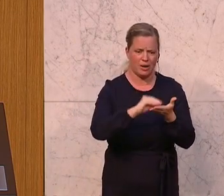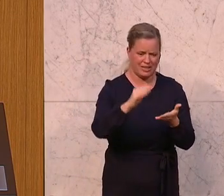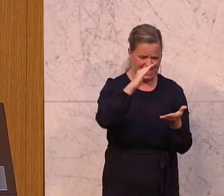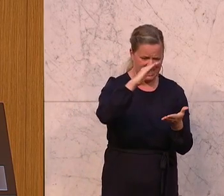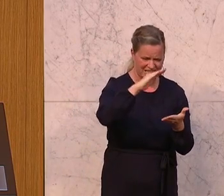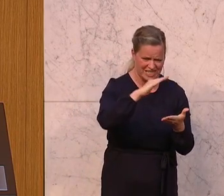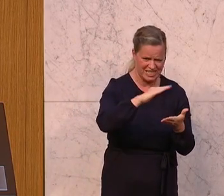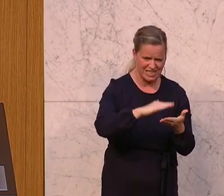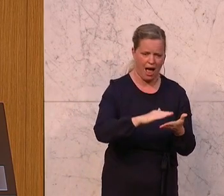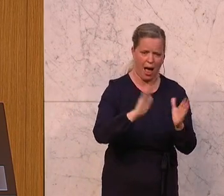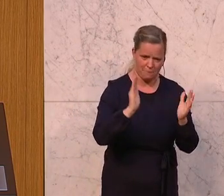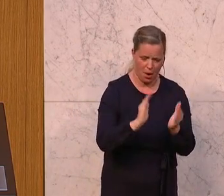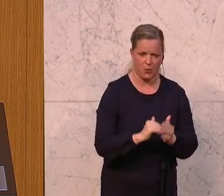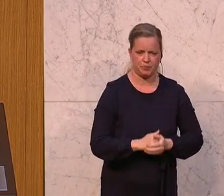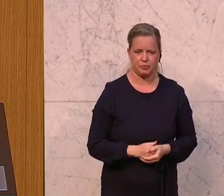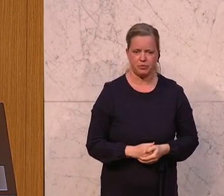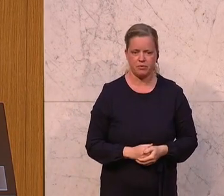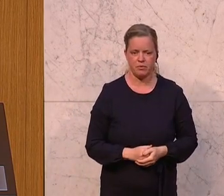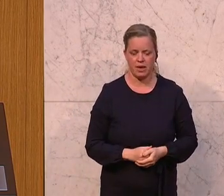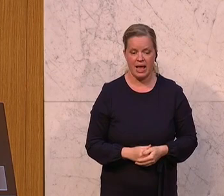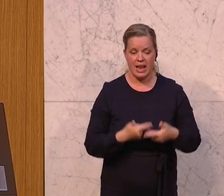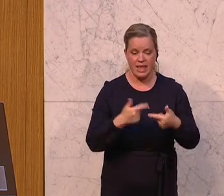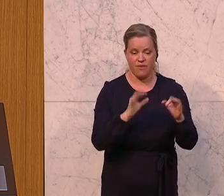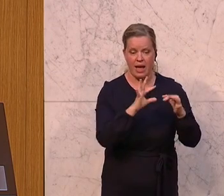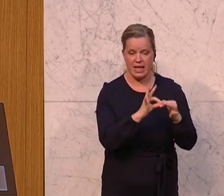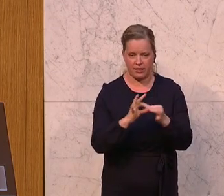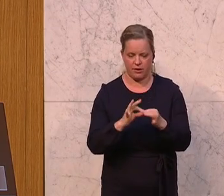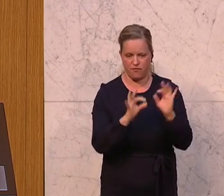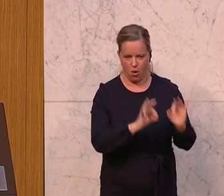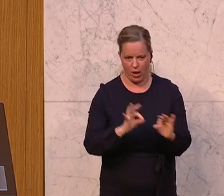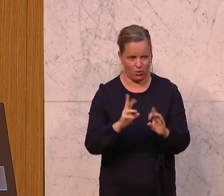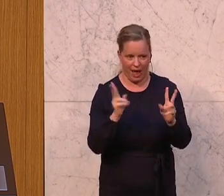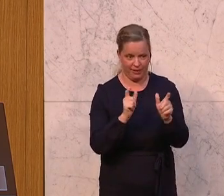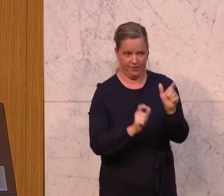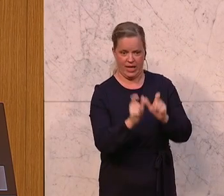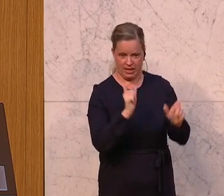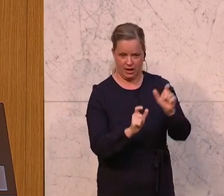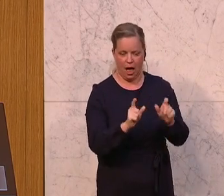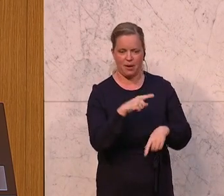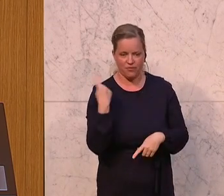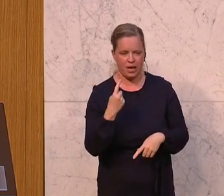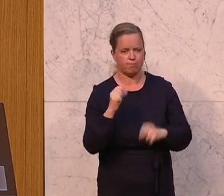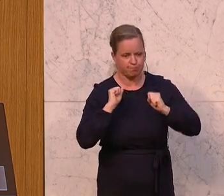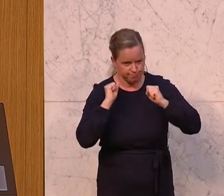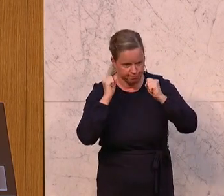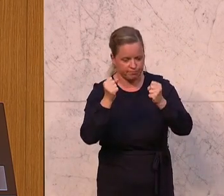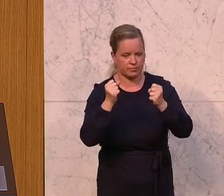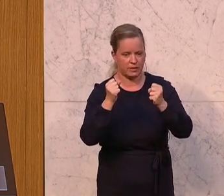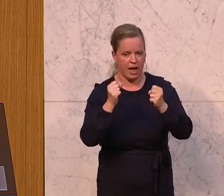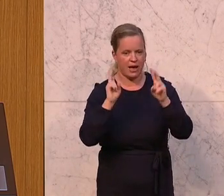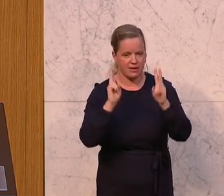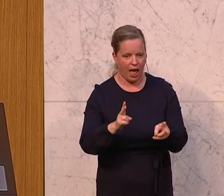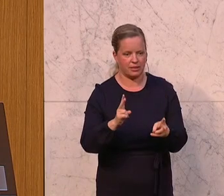schaffen. Wir konnten leider das Lieferkettengesetz oder die Verordnung nicht verhindern. Aber wir haben uns wenigstens dafür eingesetzt und wir konnten sie